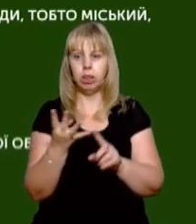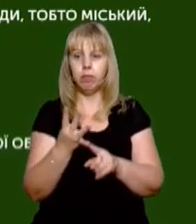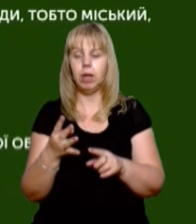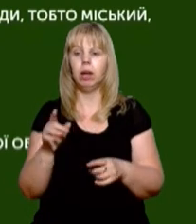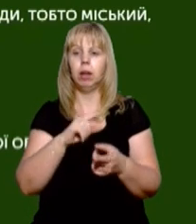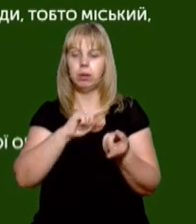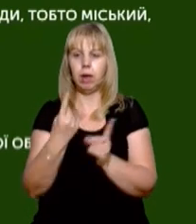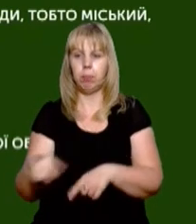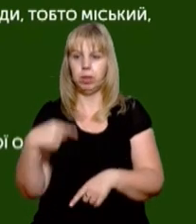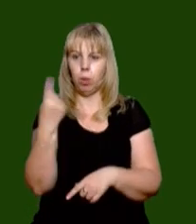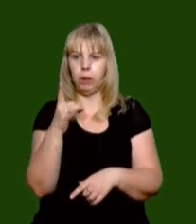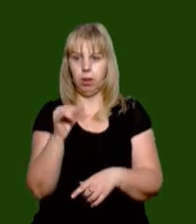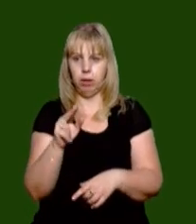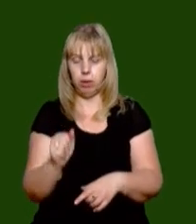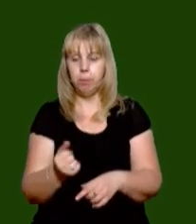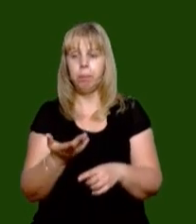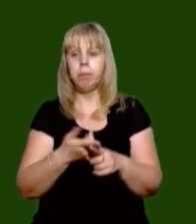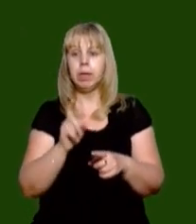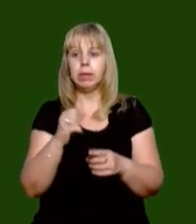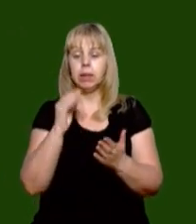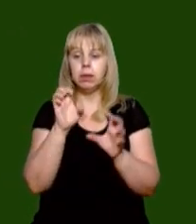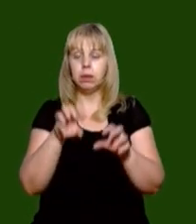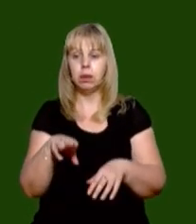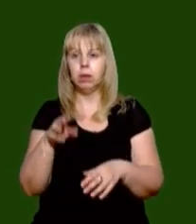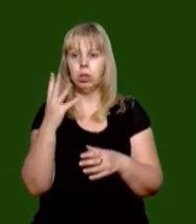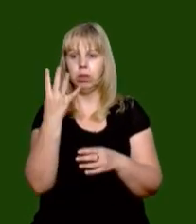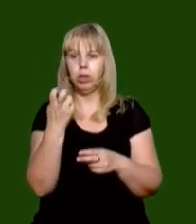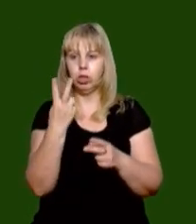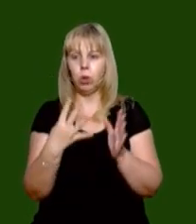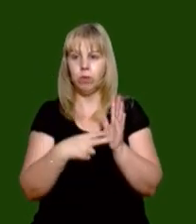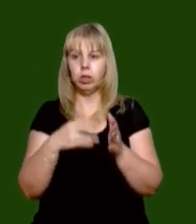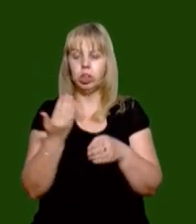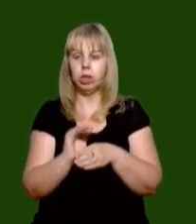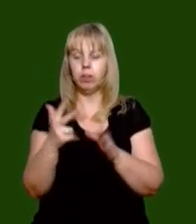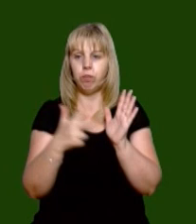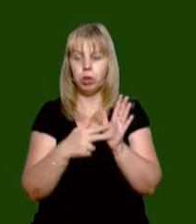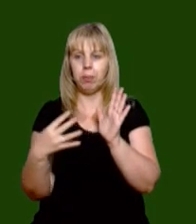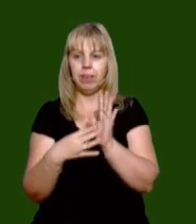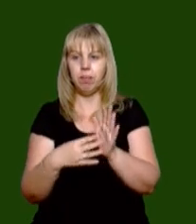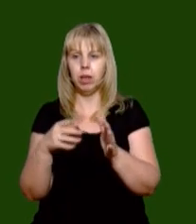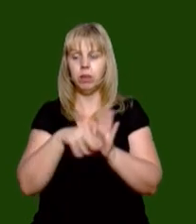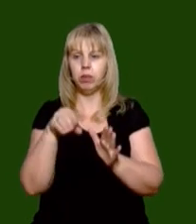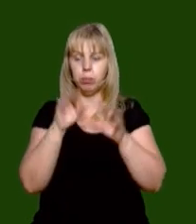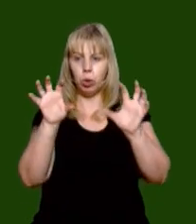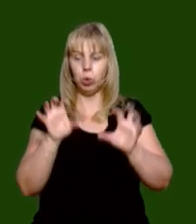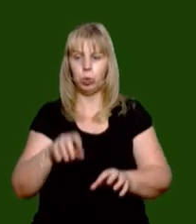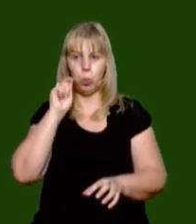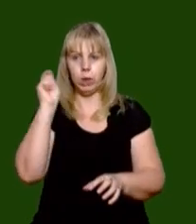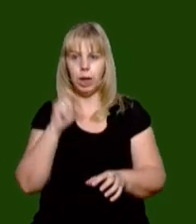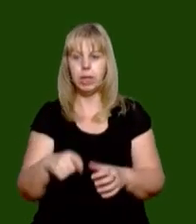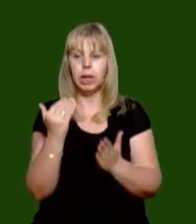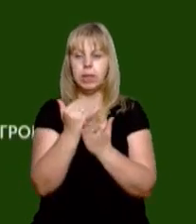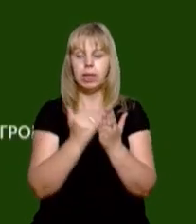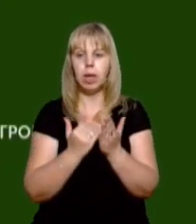– депутати Закарпатської обласної ради. За статтею 248 частина 7, 8 та 9 Виборчого кодексу України,